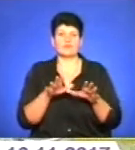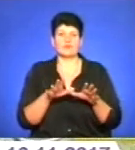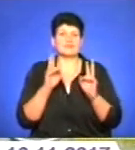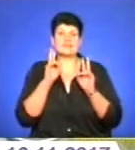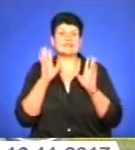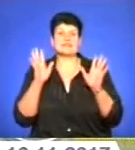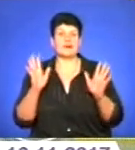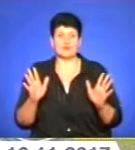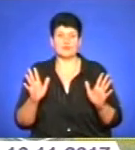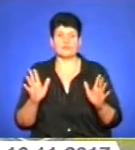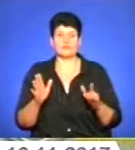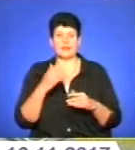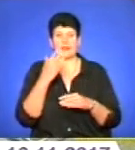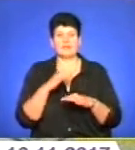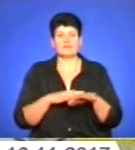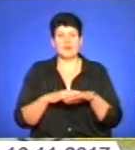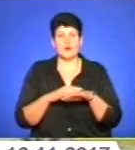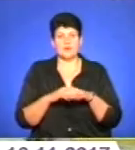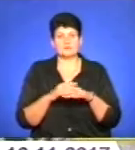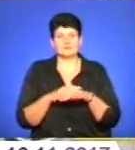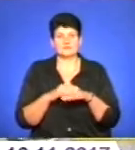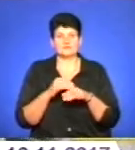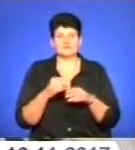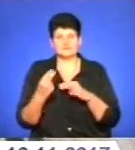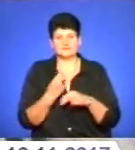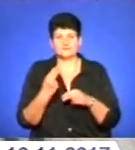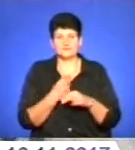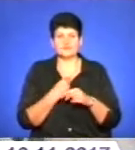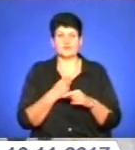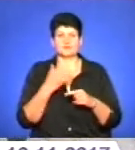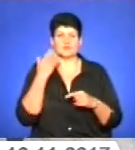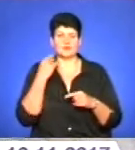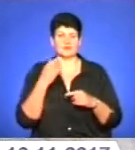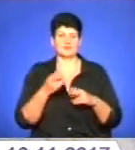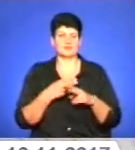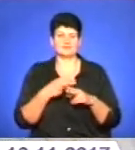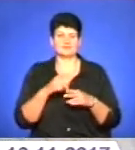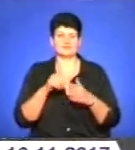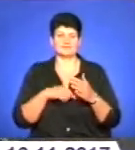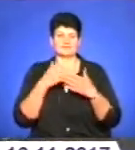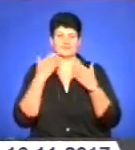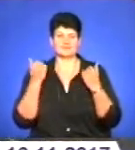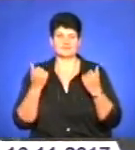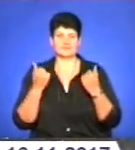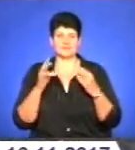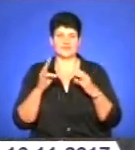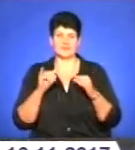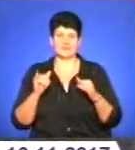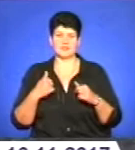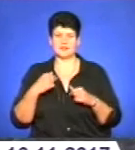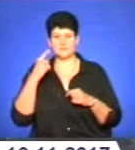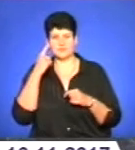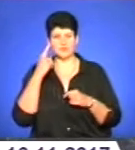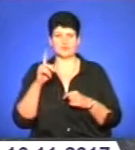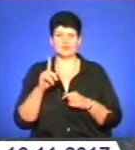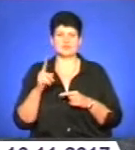не знають. У народні методи і дивотаблетки, які швидко допоможуть позбутися залежності, не вірять. Ні, я думаю, що це